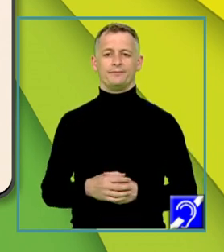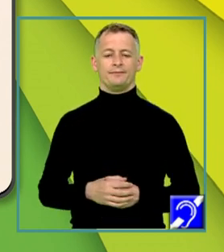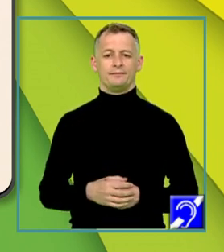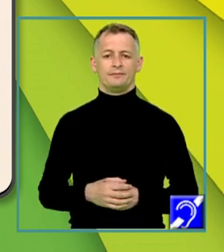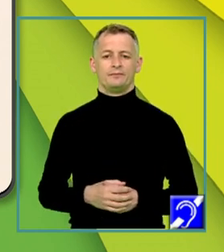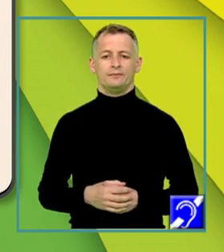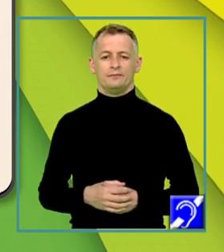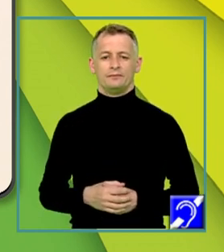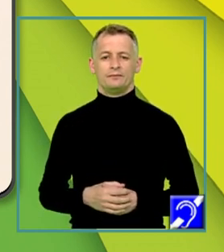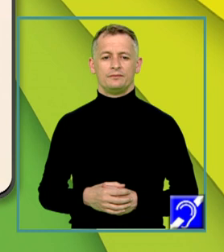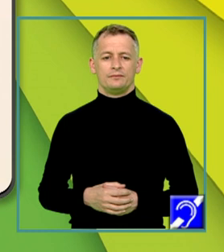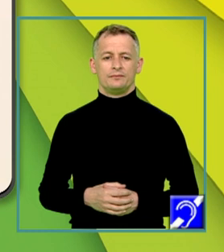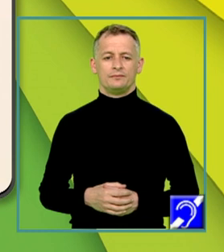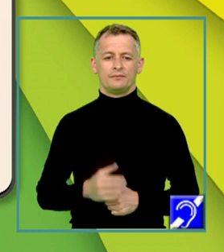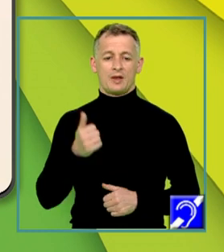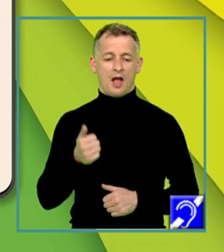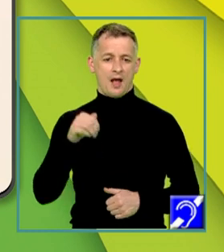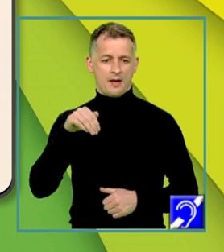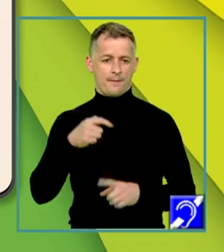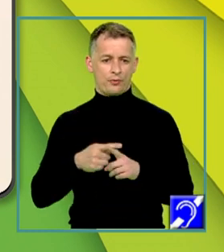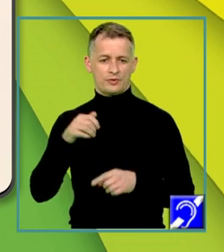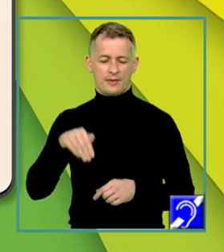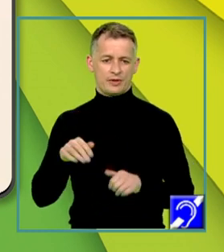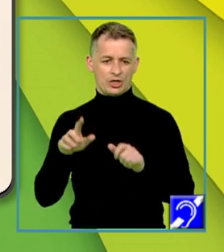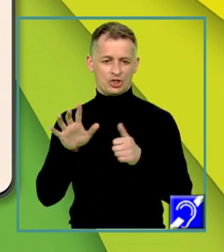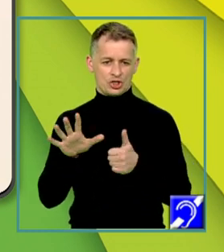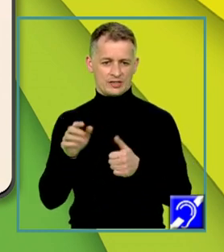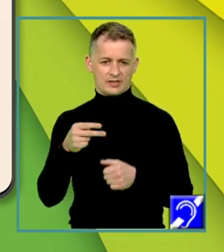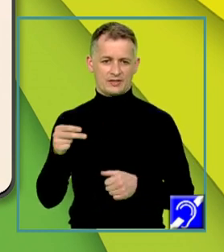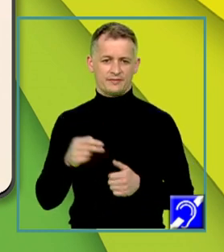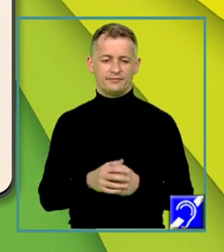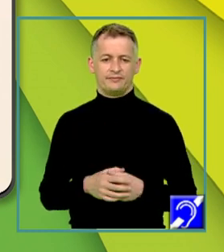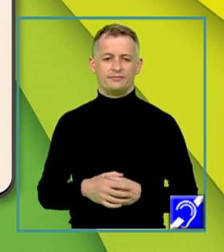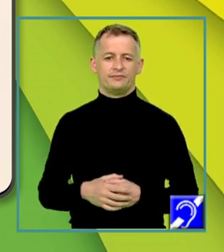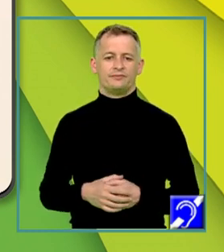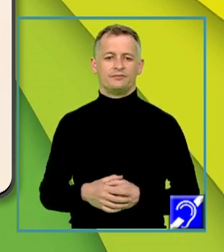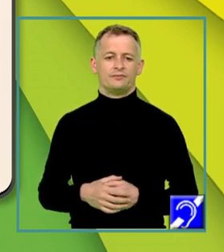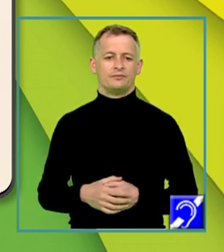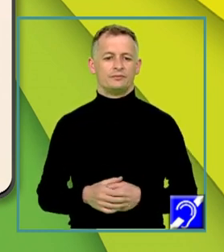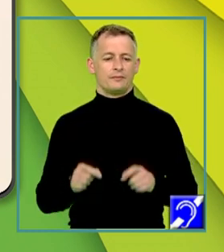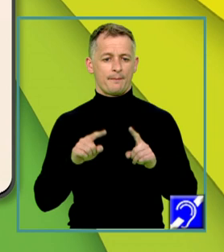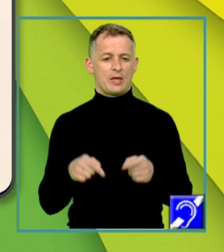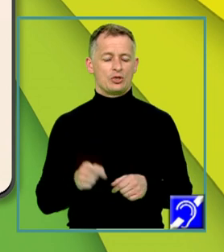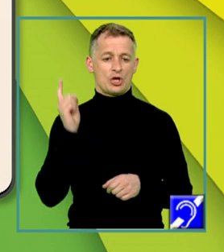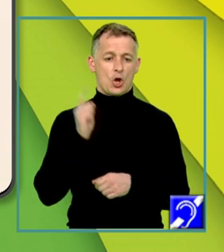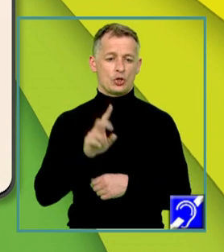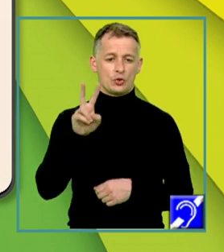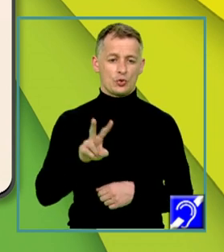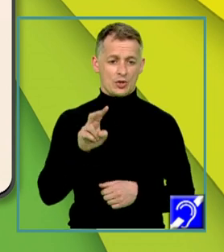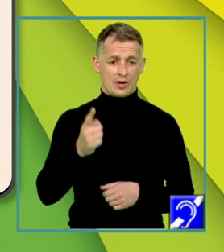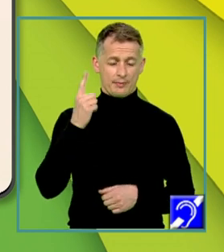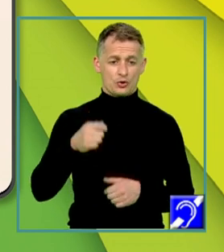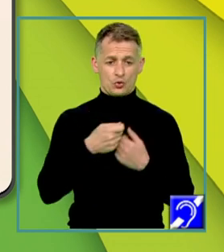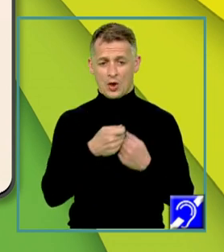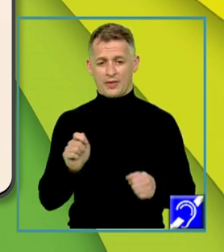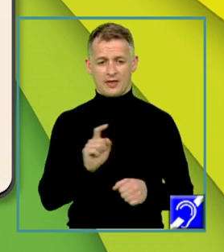avem A plus M de 6 egal cu matricea pătratică de ordinul 2, ce are